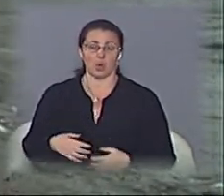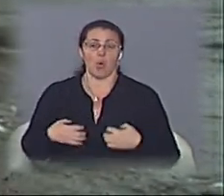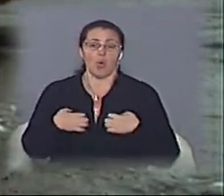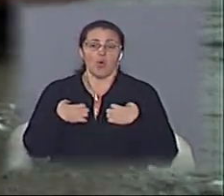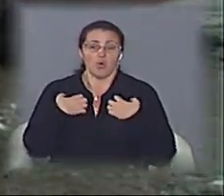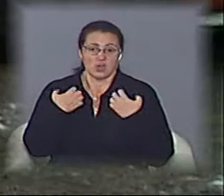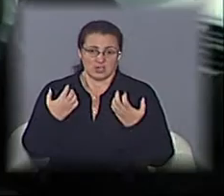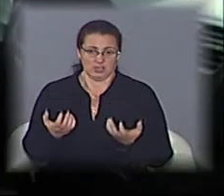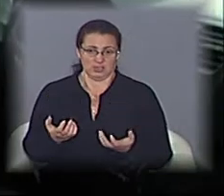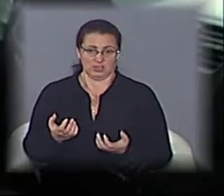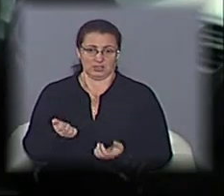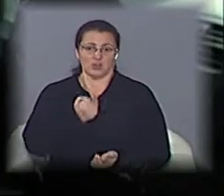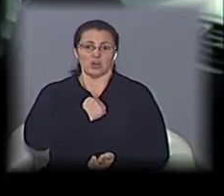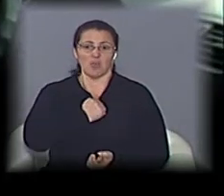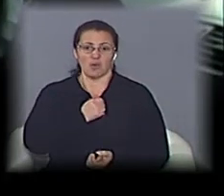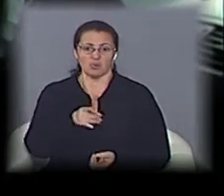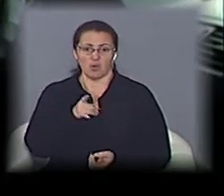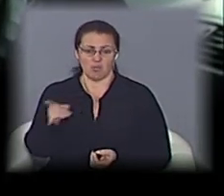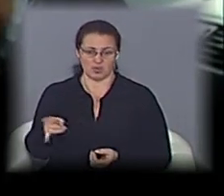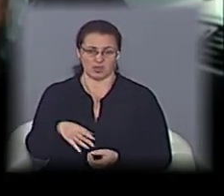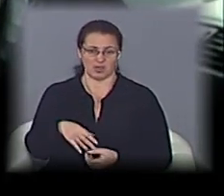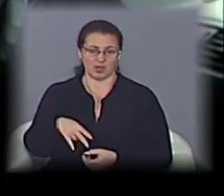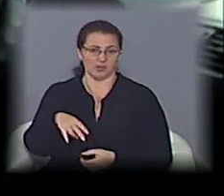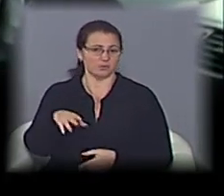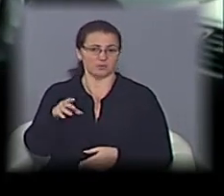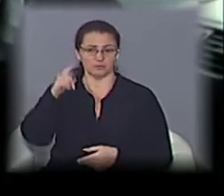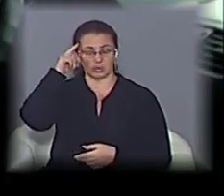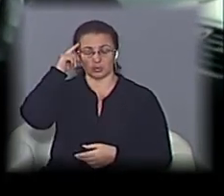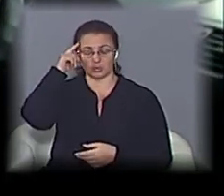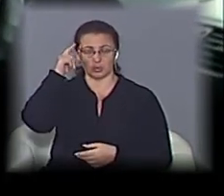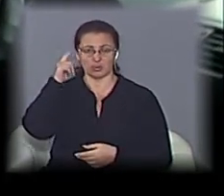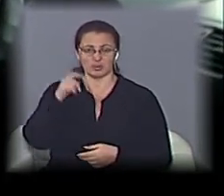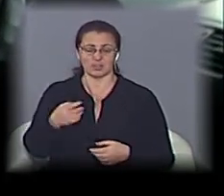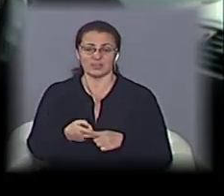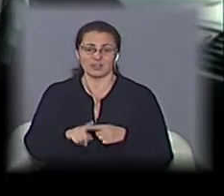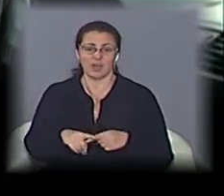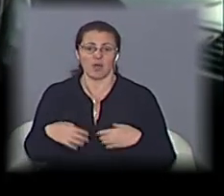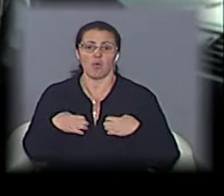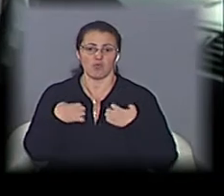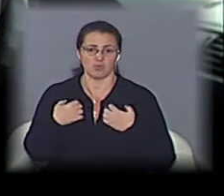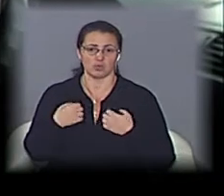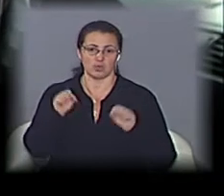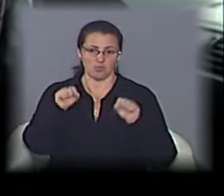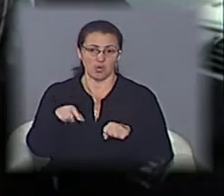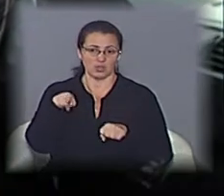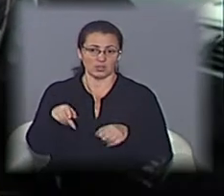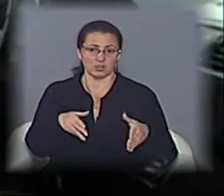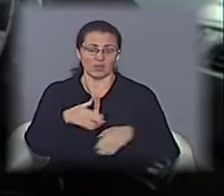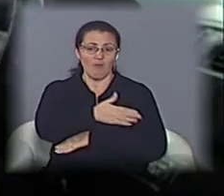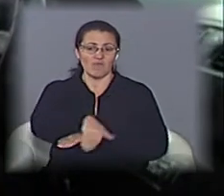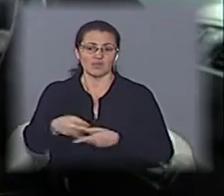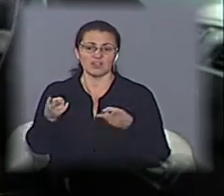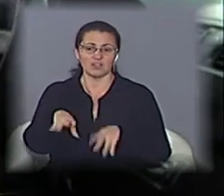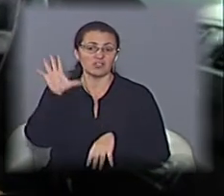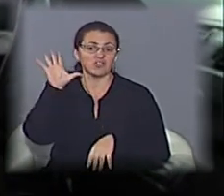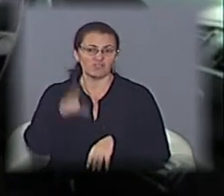заїхав. Я їжджу по Городоцькій і думаю, проїдуть б тут швидше, але це ужас. Тут можна залишити все, не тільки ходову,